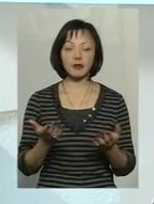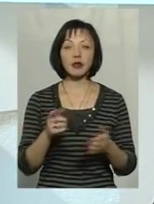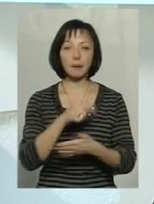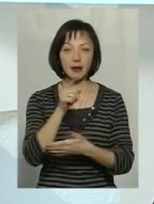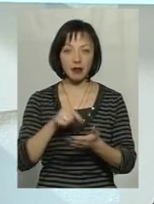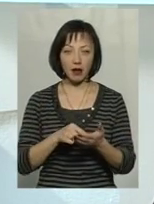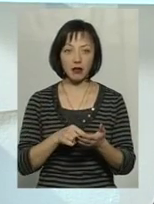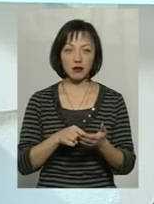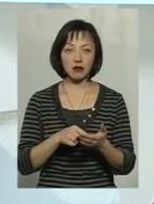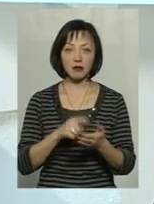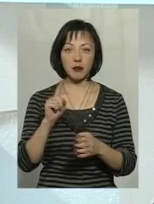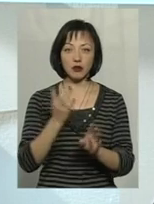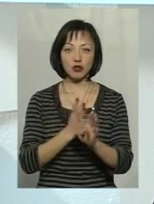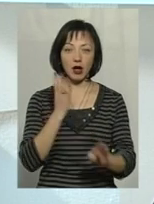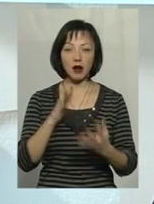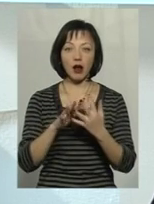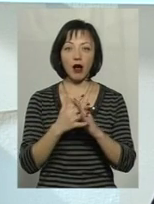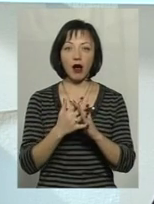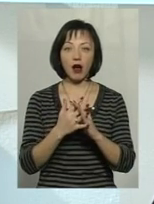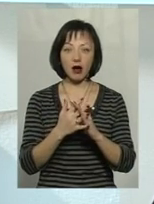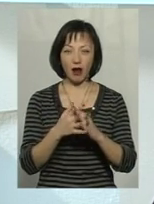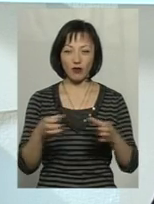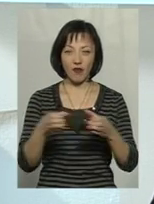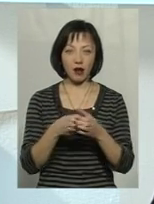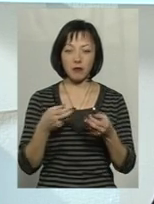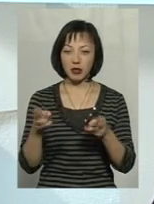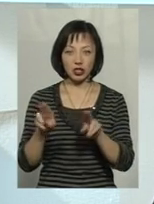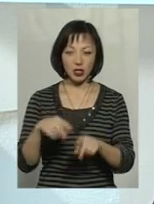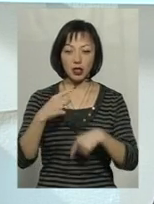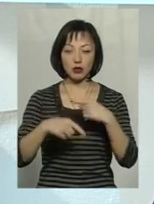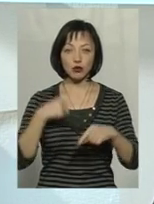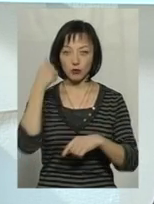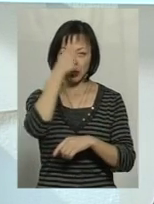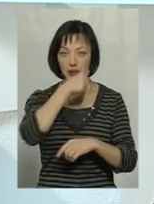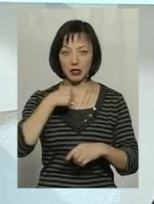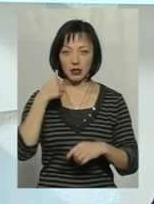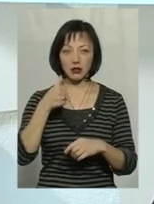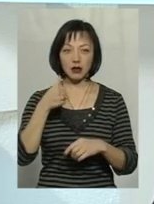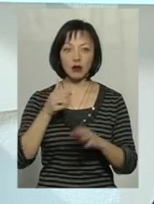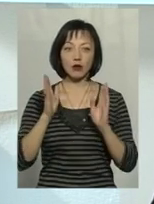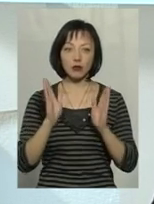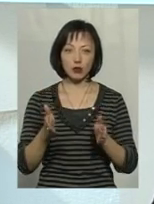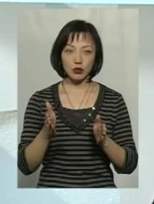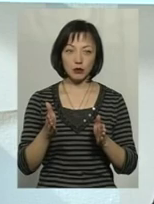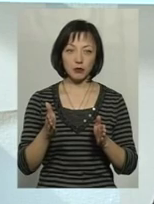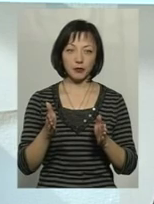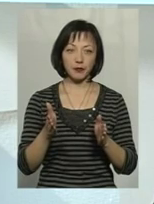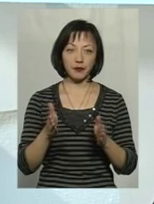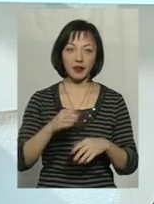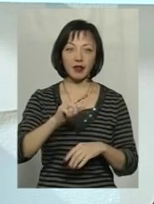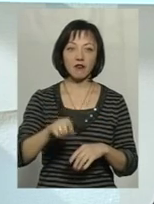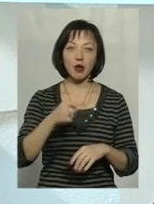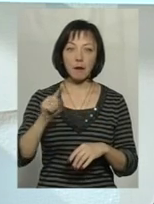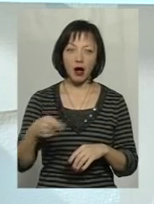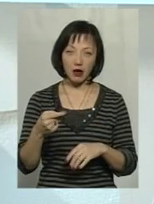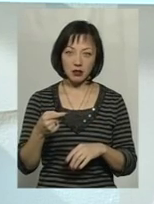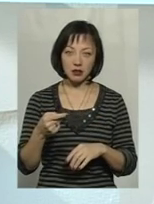питання, я маю вважну, в першу чергу аграрну фракцію, ми його не лишимо. На наступний бюджетний рік ми будемо вимагати